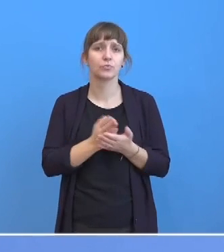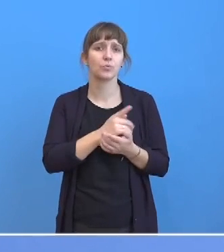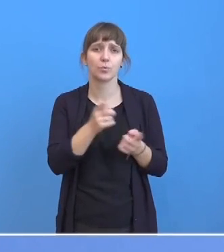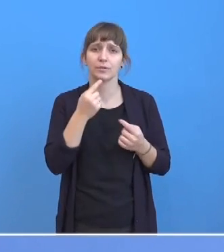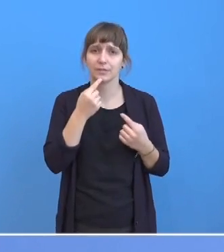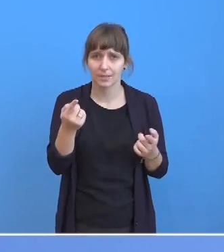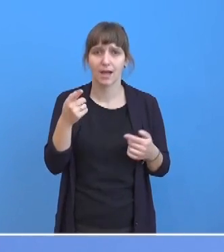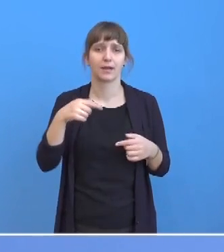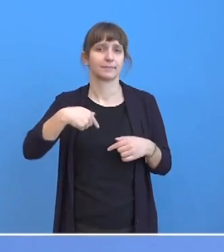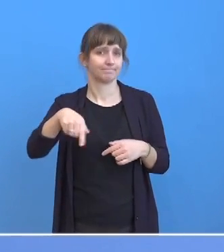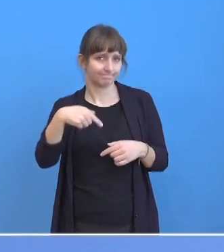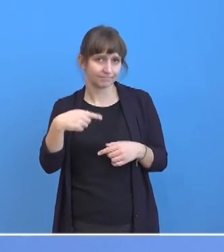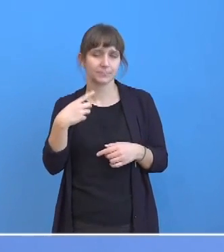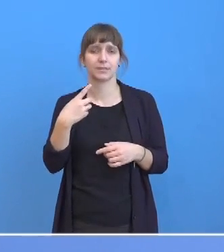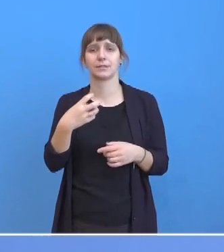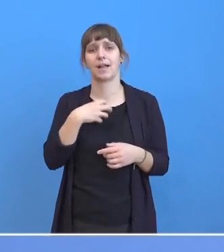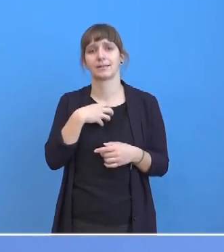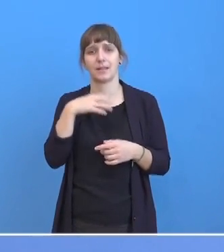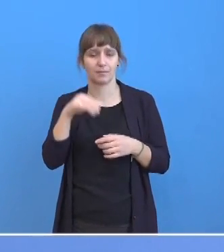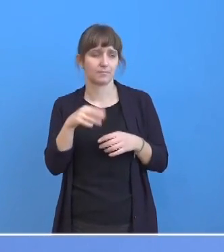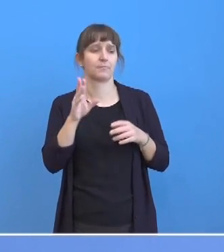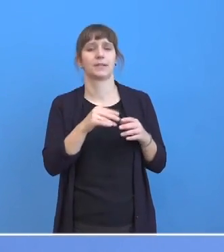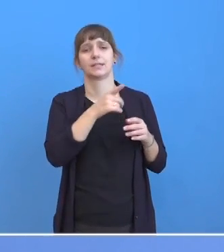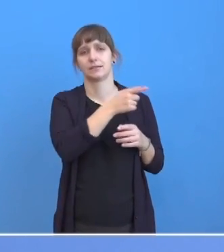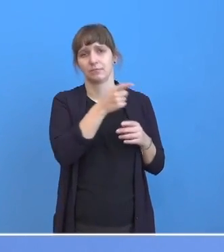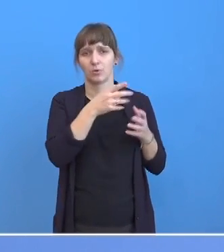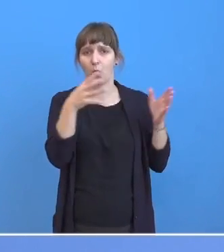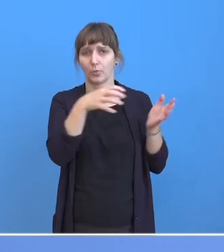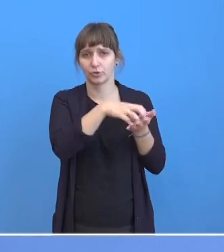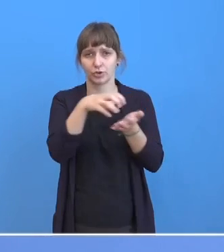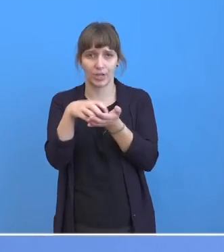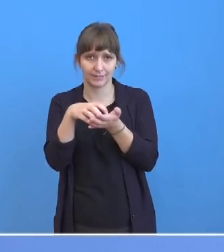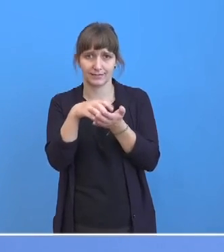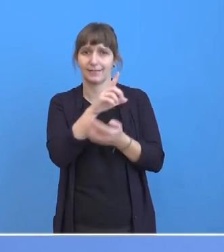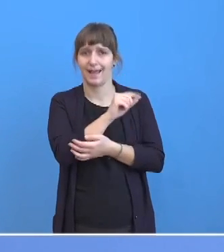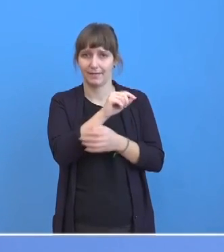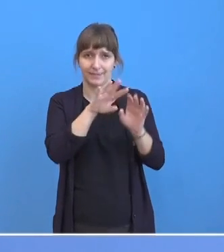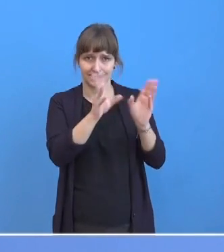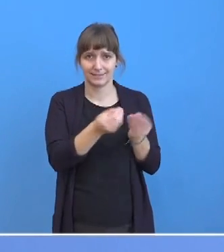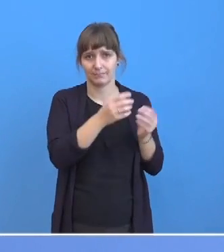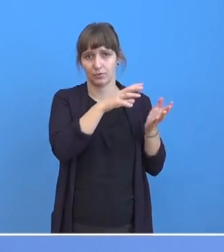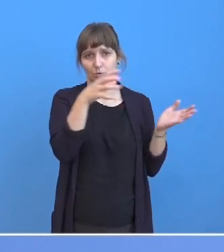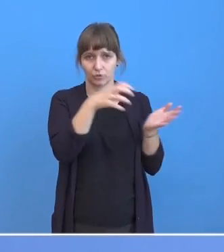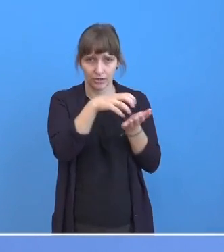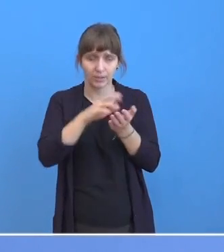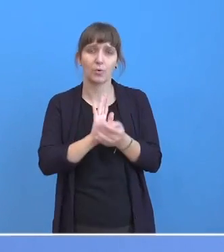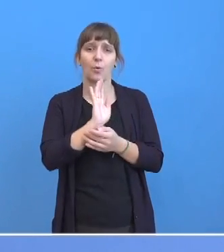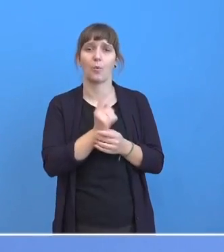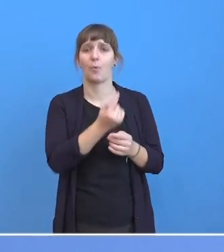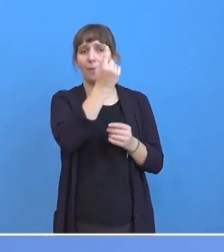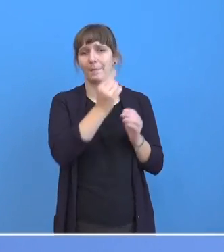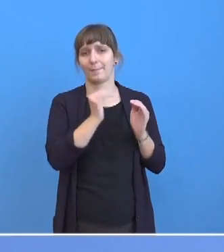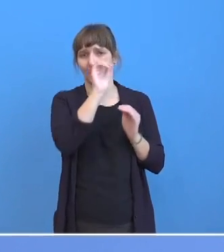gleich in einer Videokonferenz mit den Oberbürgermeisterinnen und Bürgermeistern von elf Städten teilnehmen.